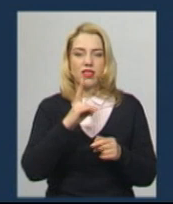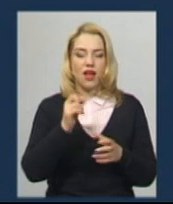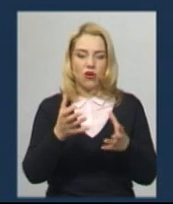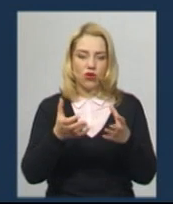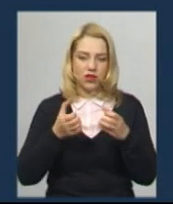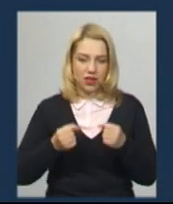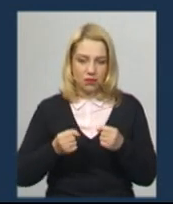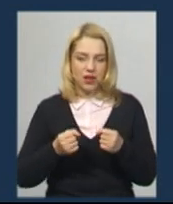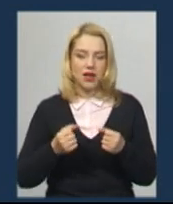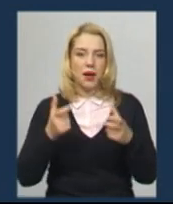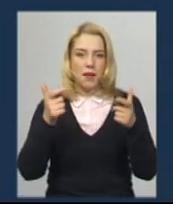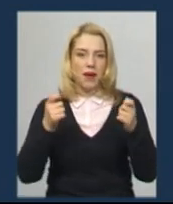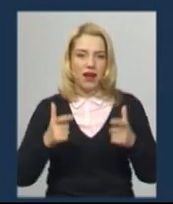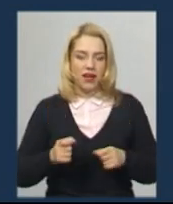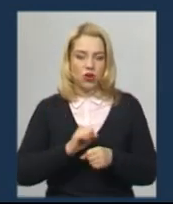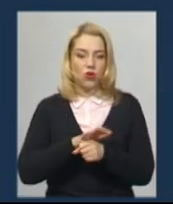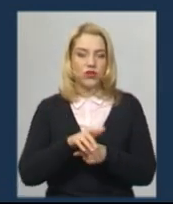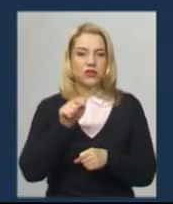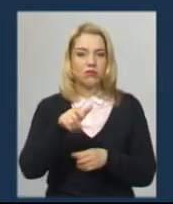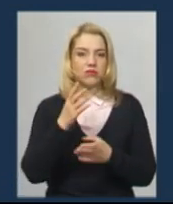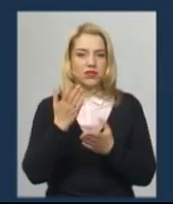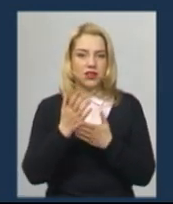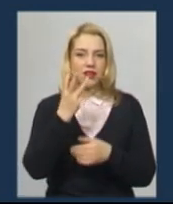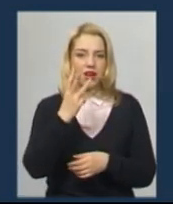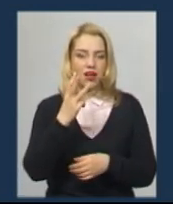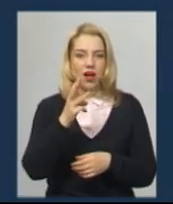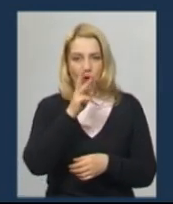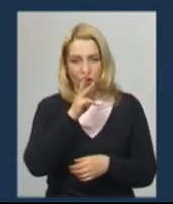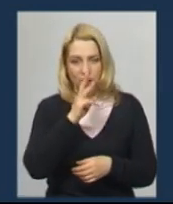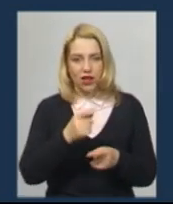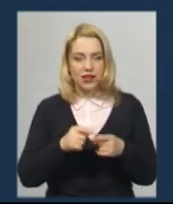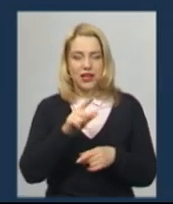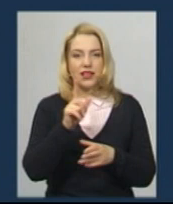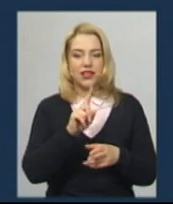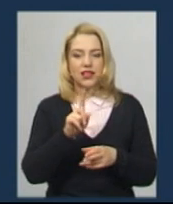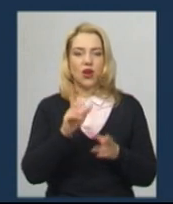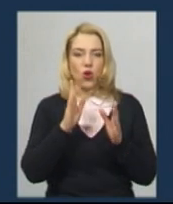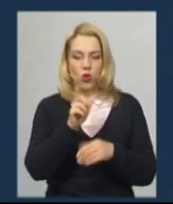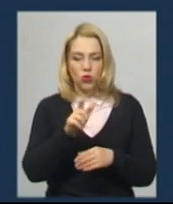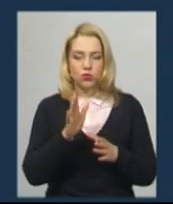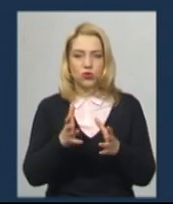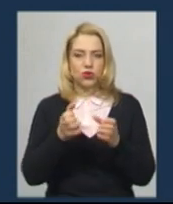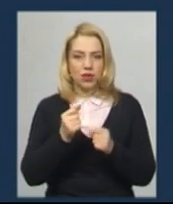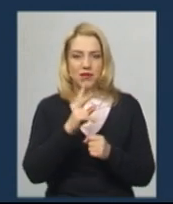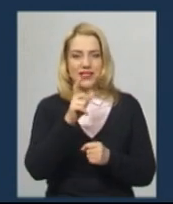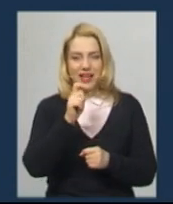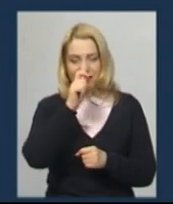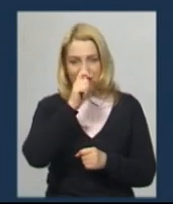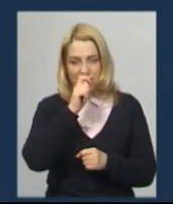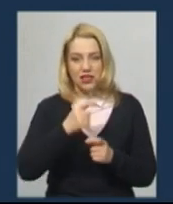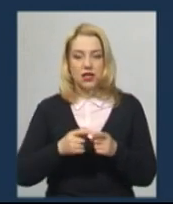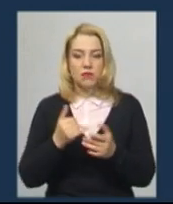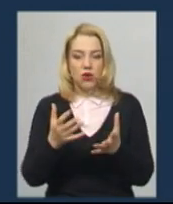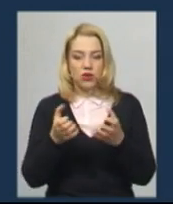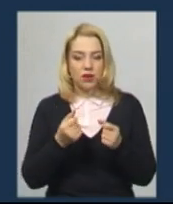ці 300%, три вже оклади, які люди мають отримати за квітень. Ми отримали цей пакет в п'ятницю, зараз ми